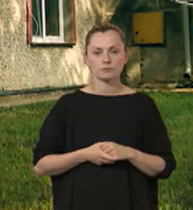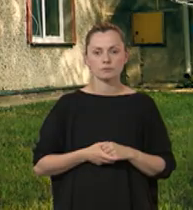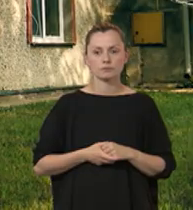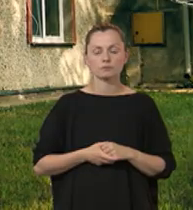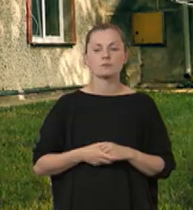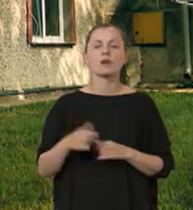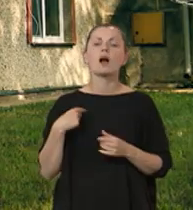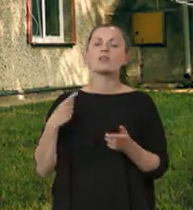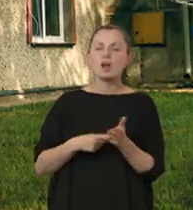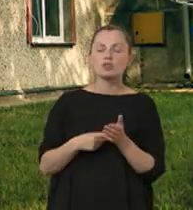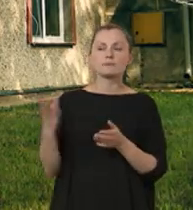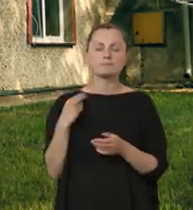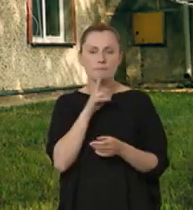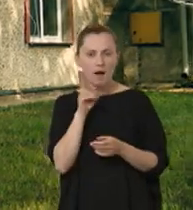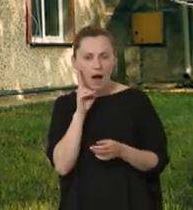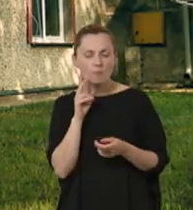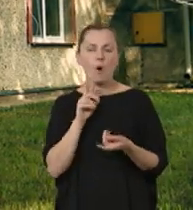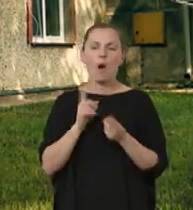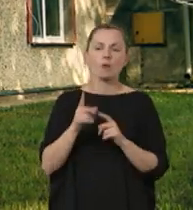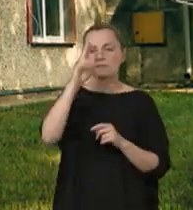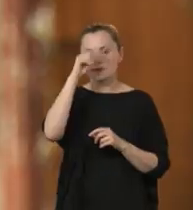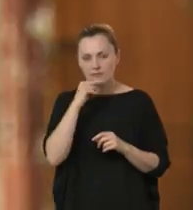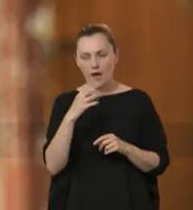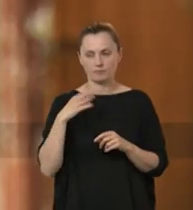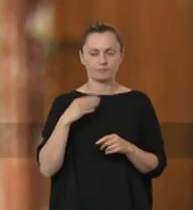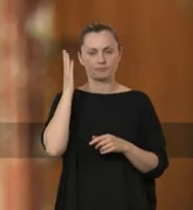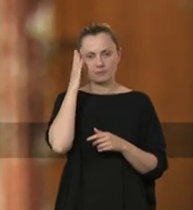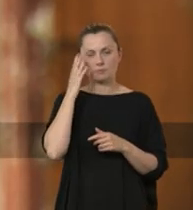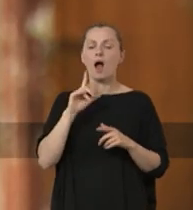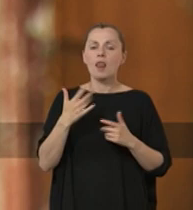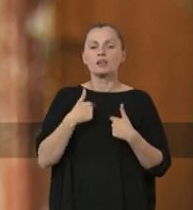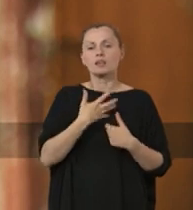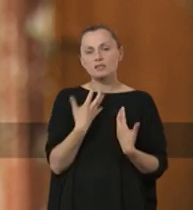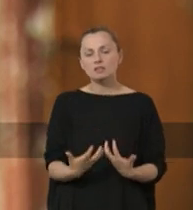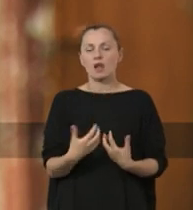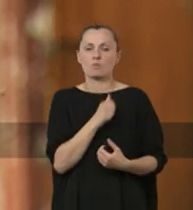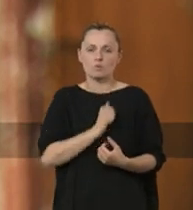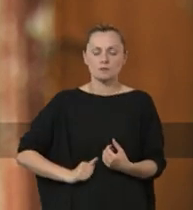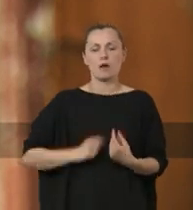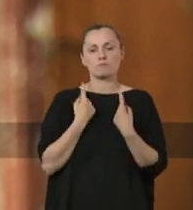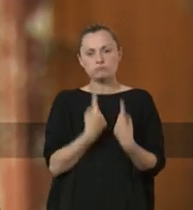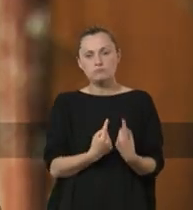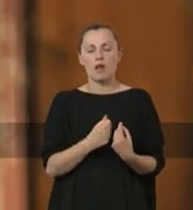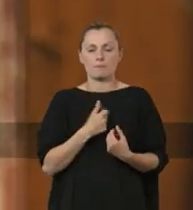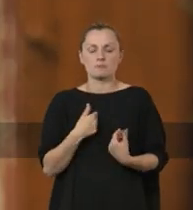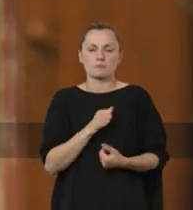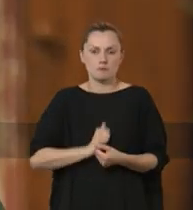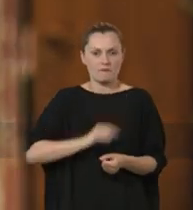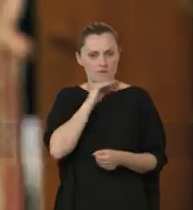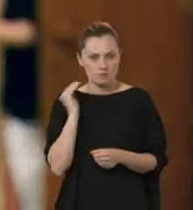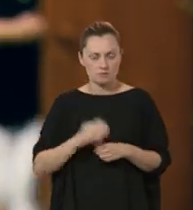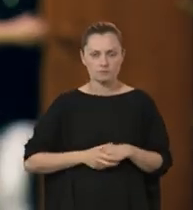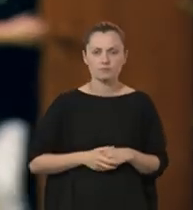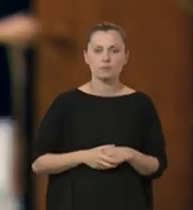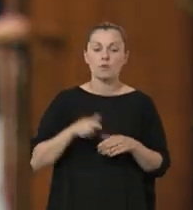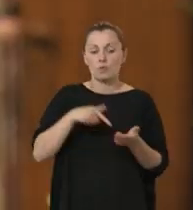Z mamą mieszkałem najczęściej albo z tatą, ale chciałem się usamiedzielnić typowo po prostu, żeby być samemu wystarczalnym i tego. No